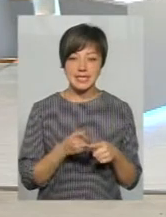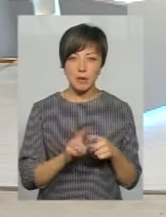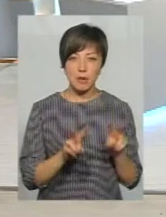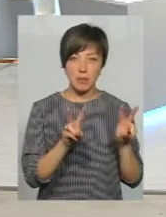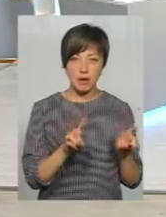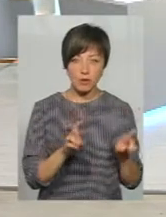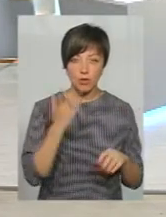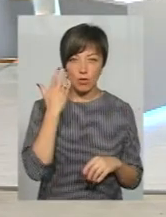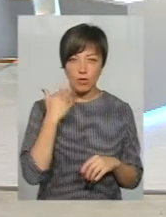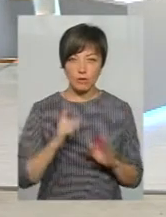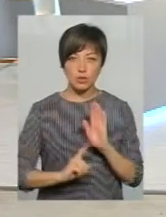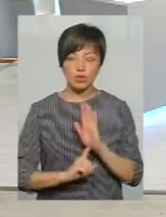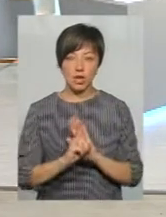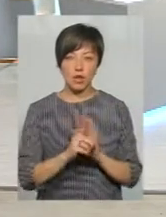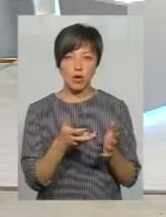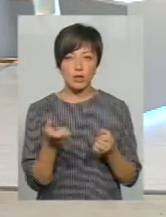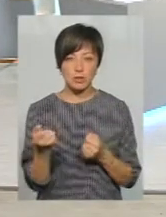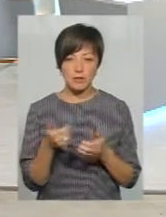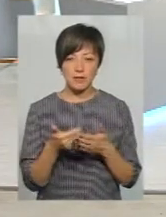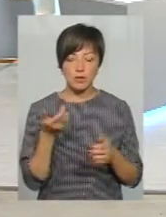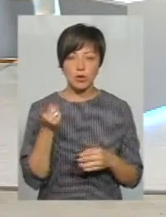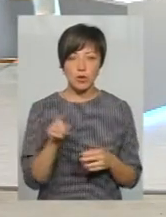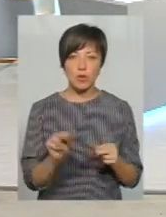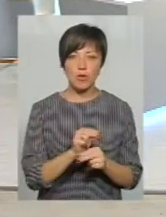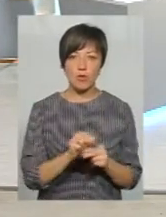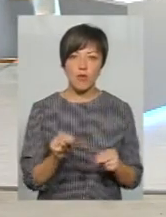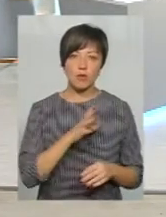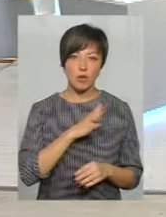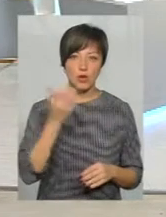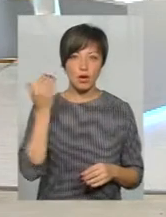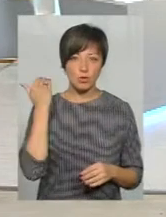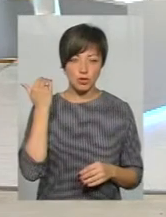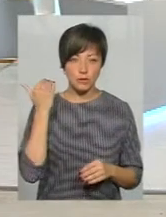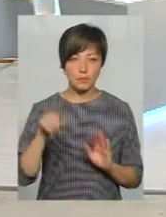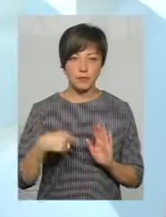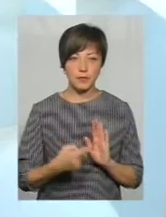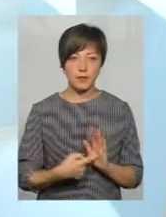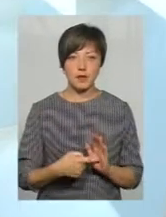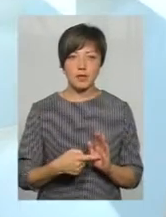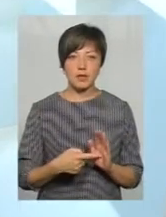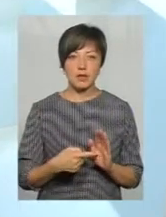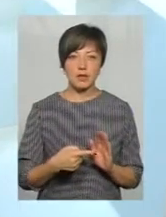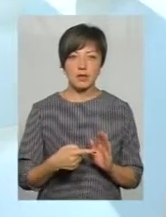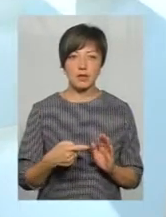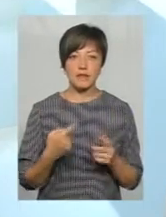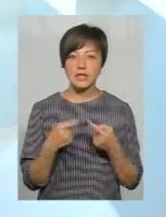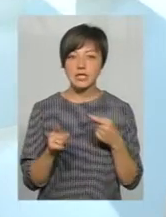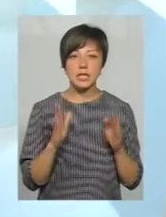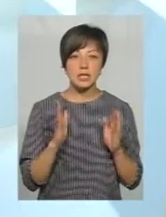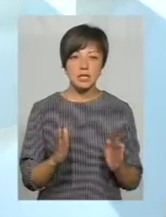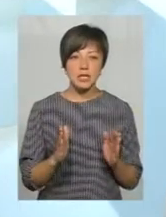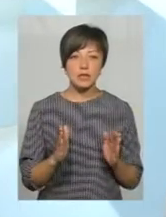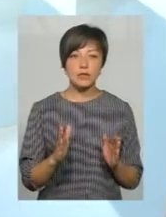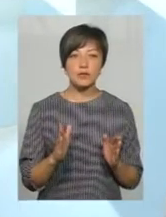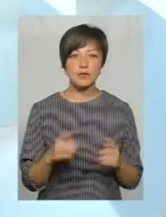препарат, коли ви почали його отримувати від того лікування, яке було раніше? Ну, надзвичайно, відрізняється тільки тим,